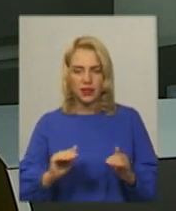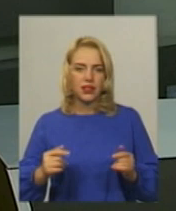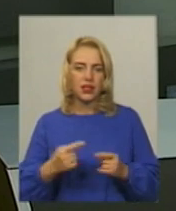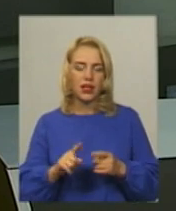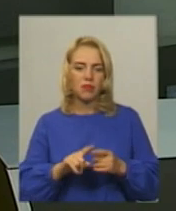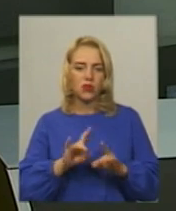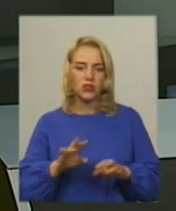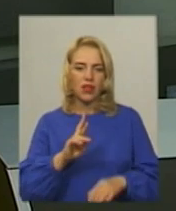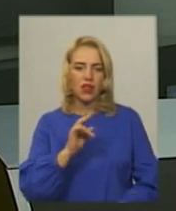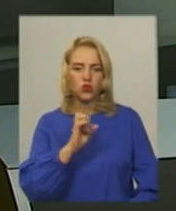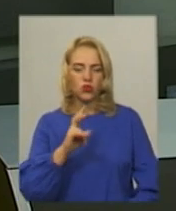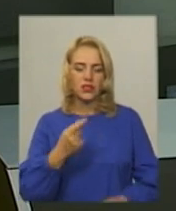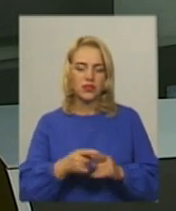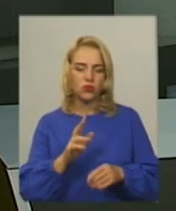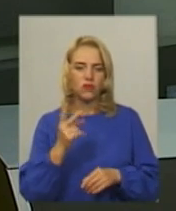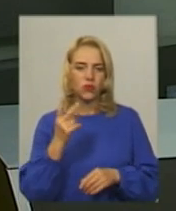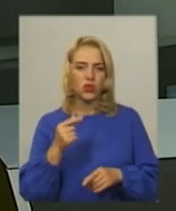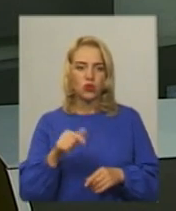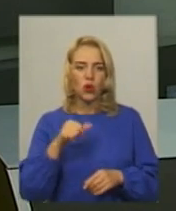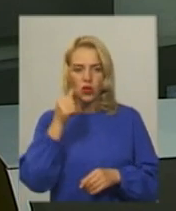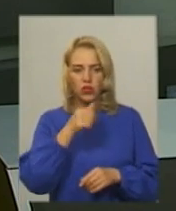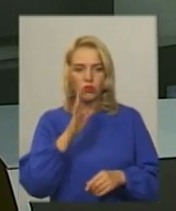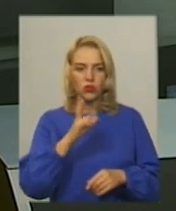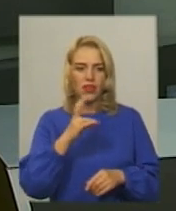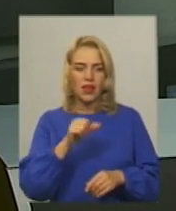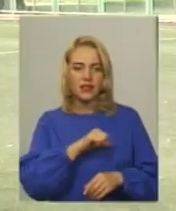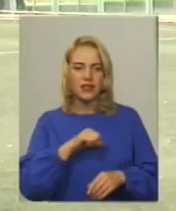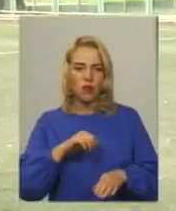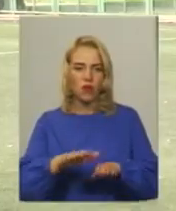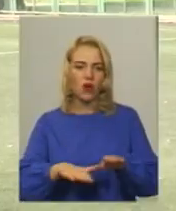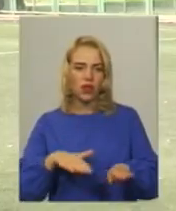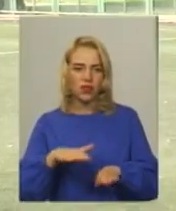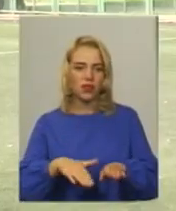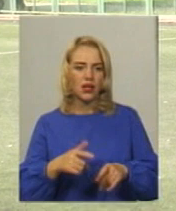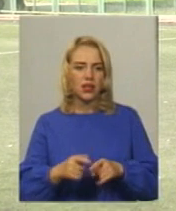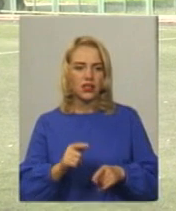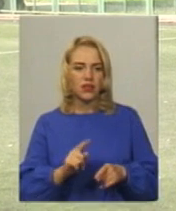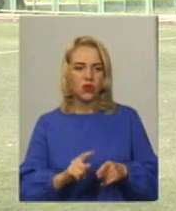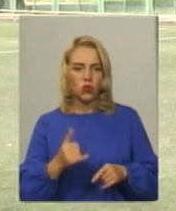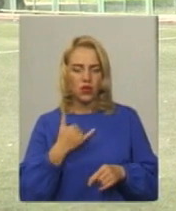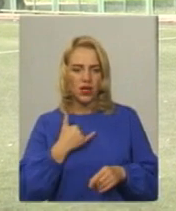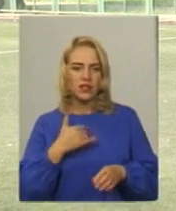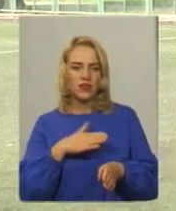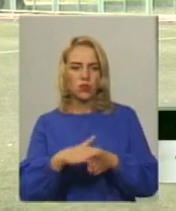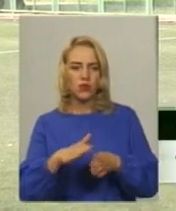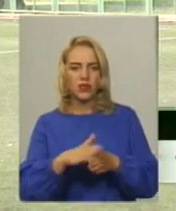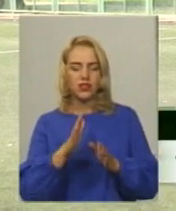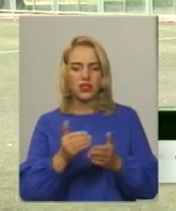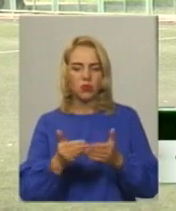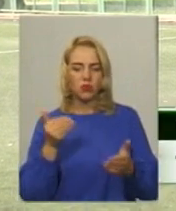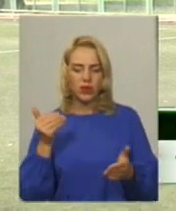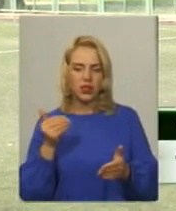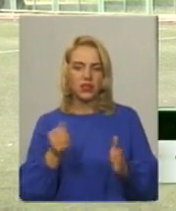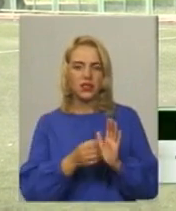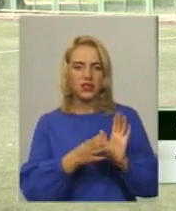у Хмельницькому проводять друге Цьогоріч додають перегони на самокатах В нас відбувається тільки попередня реєстрація